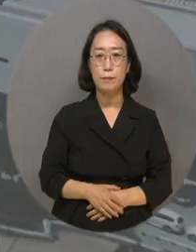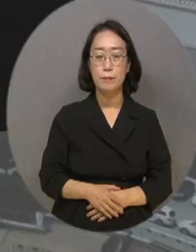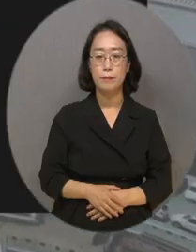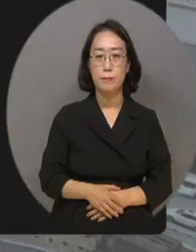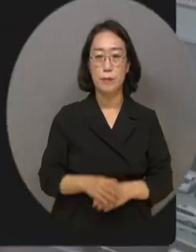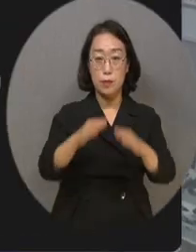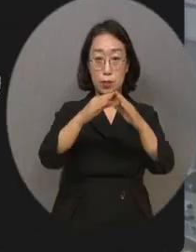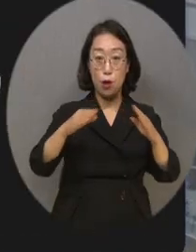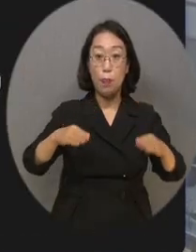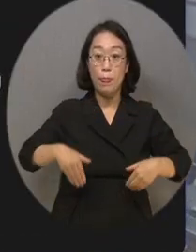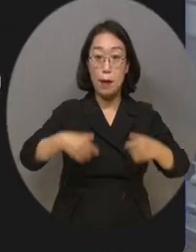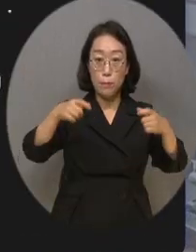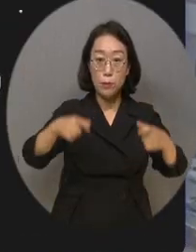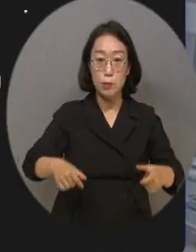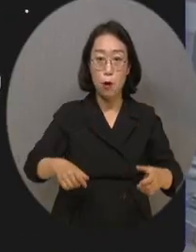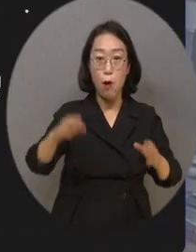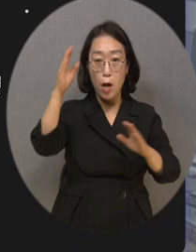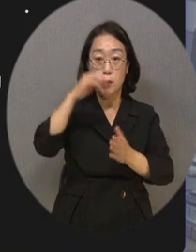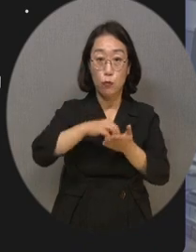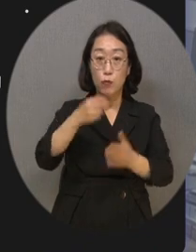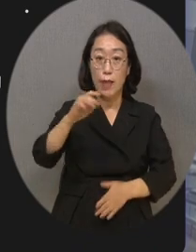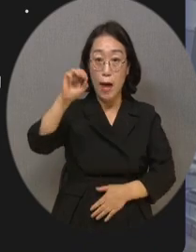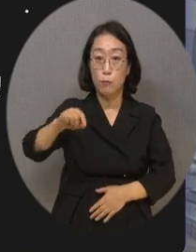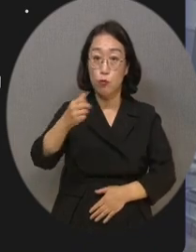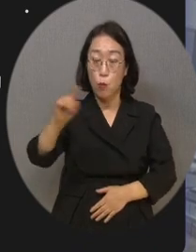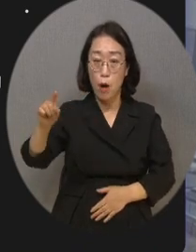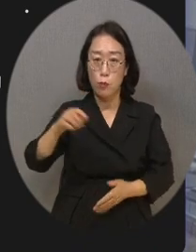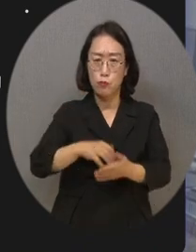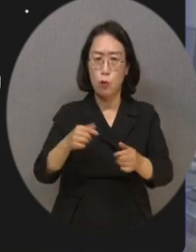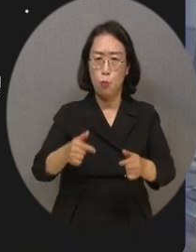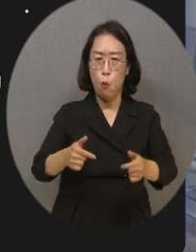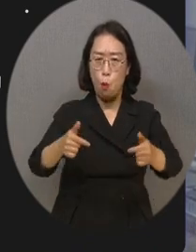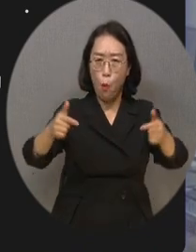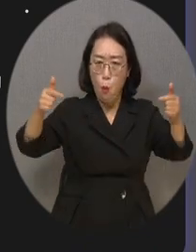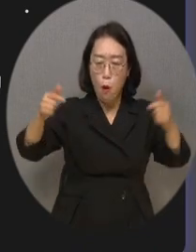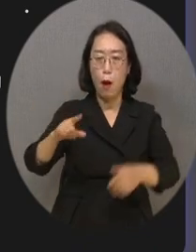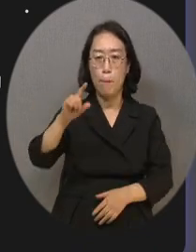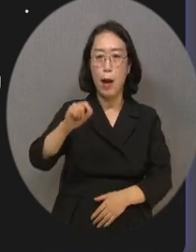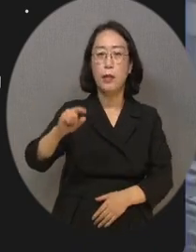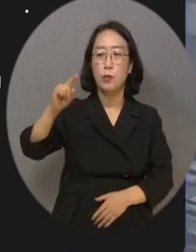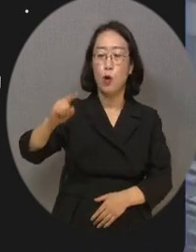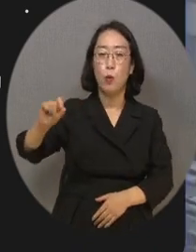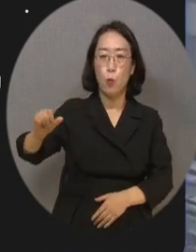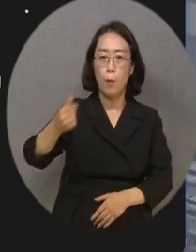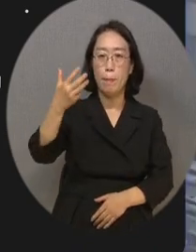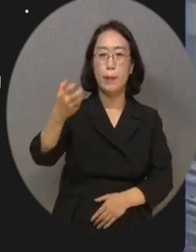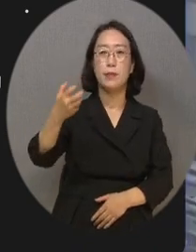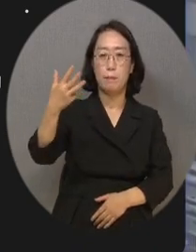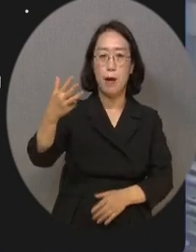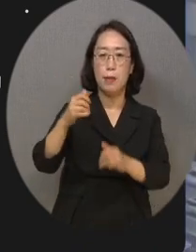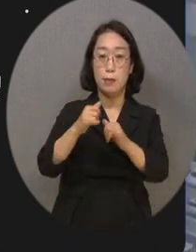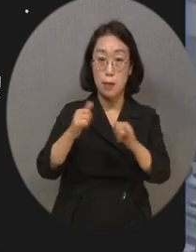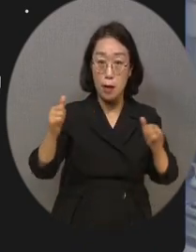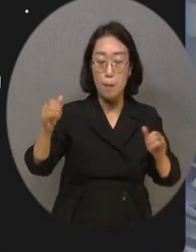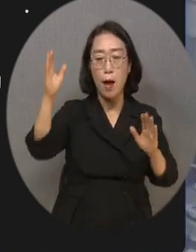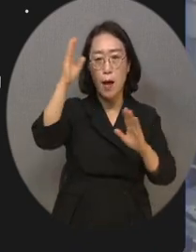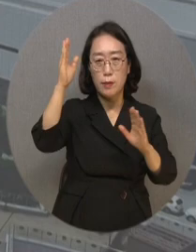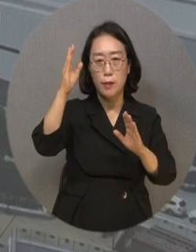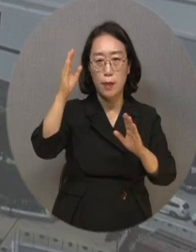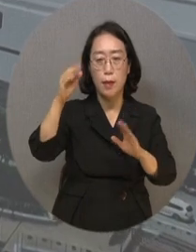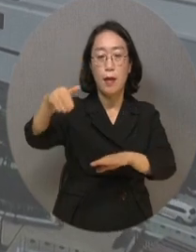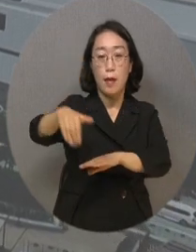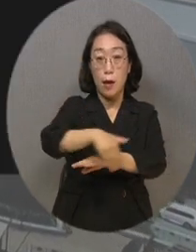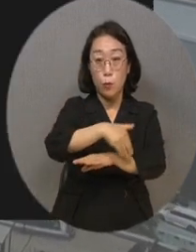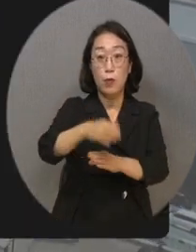전남 지역의 다문화 학생 수는 지난 5년간 꾸준히 증가해 현재 1만 1588명의 다문화 학생이 재학 중이며